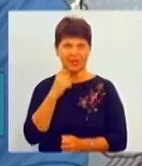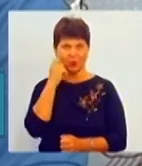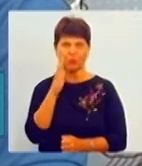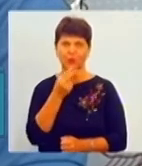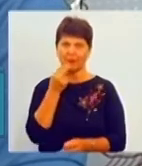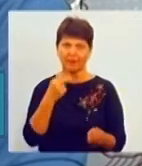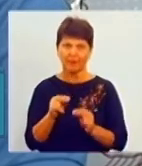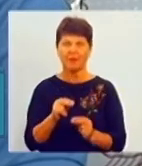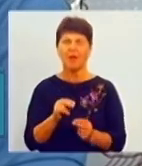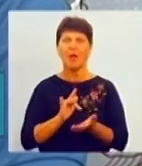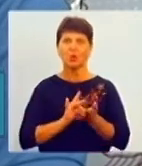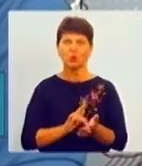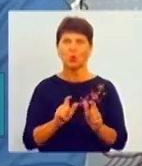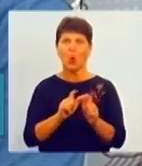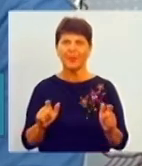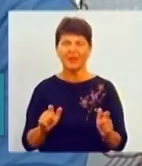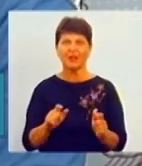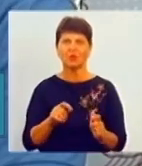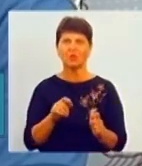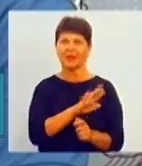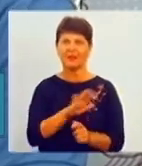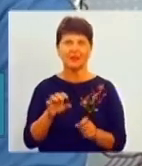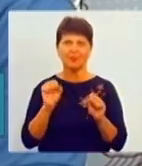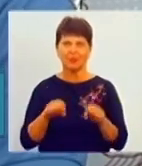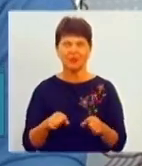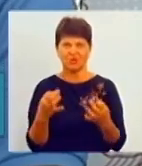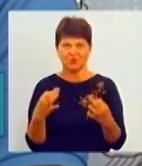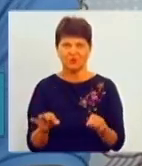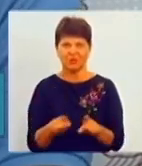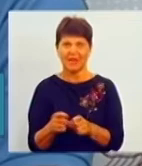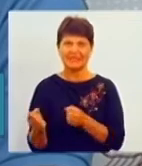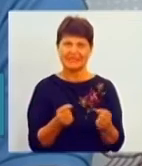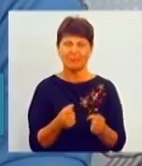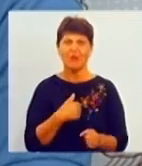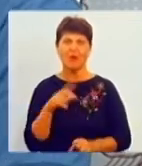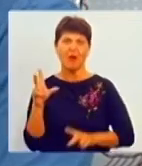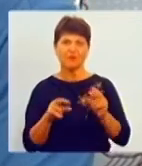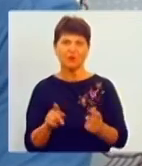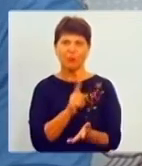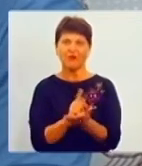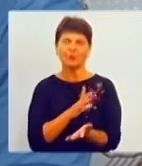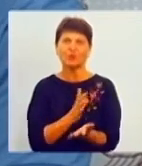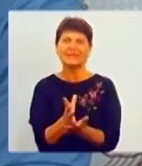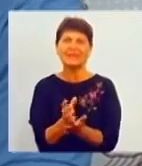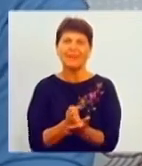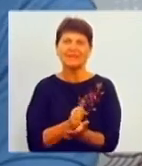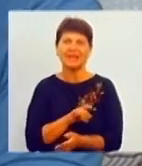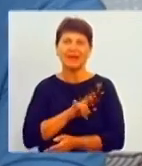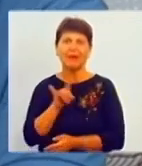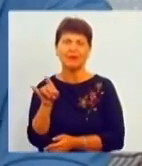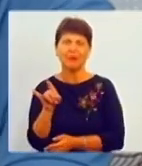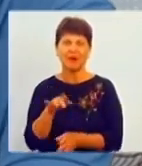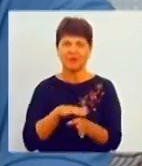туроператори не могли собі юридично дозволити отакі затримки рейсів. Я вважаю, що має бути запасний літак, як тільки 2 години затримався рейс,